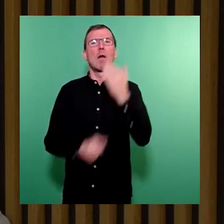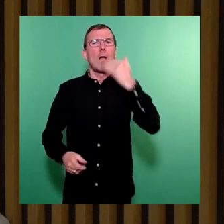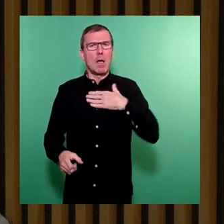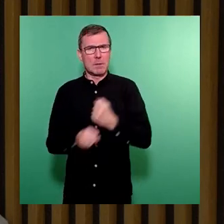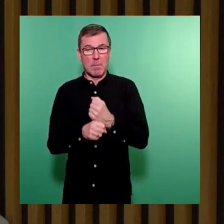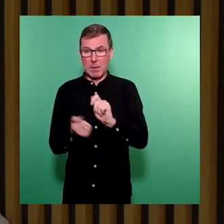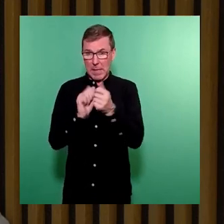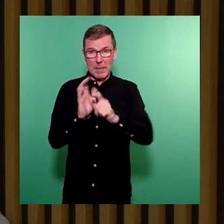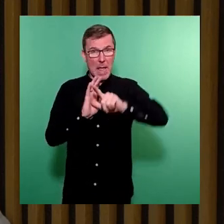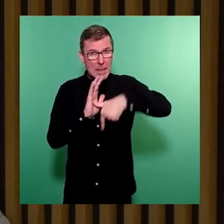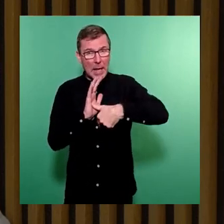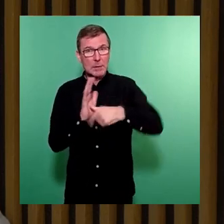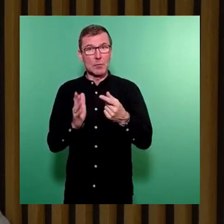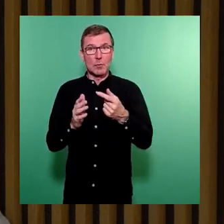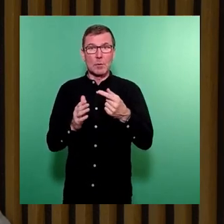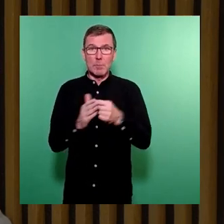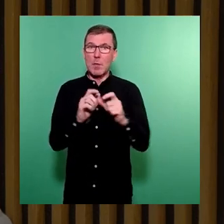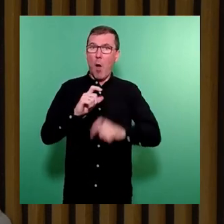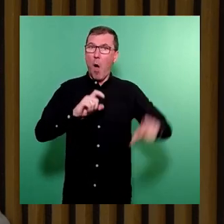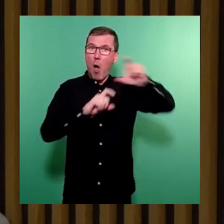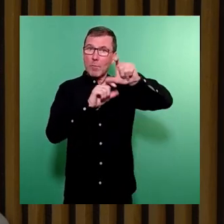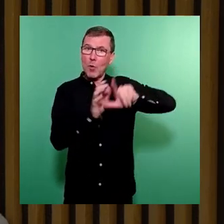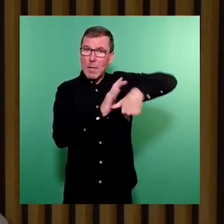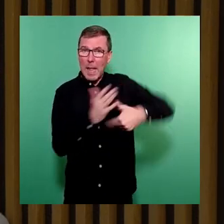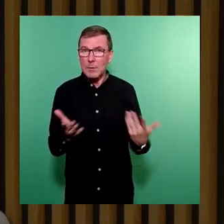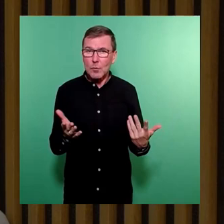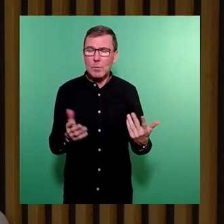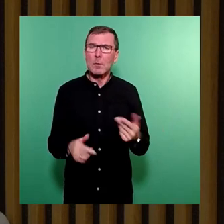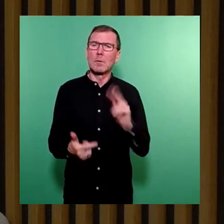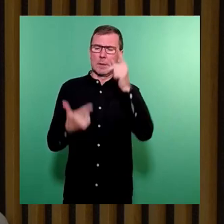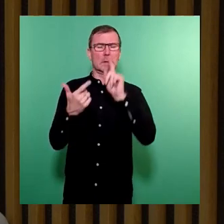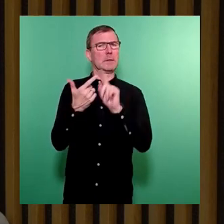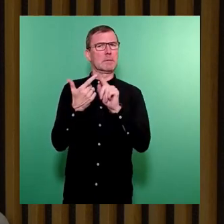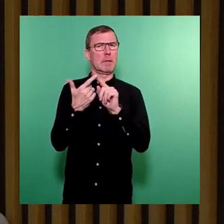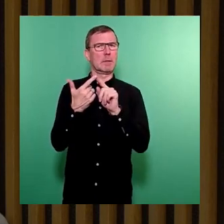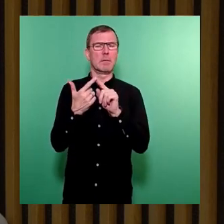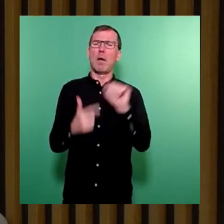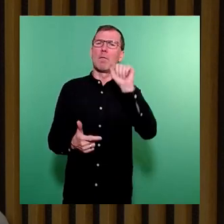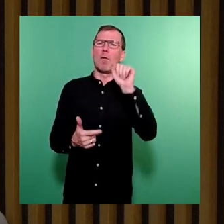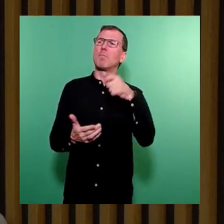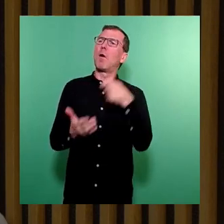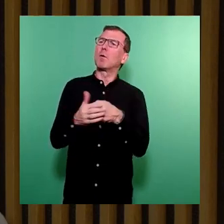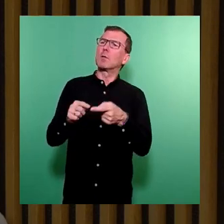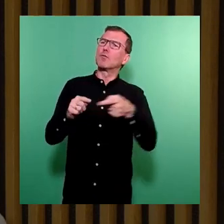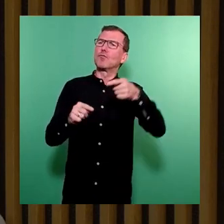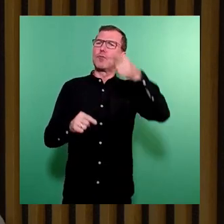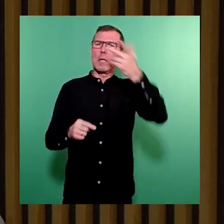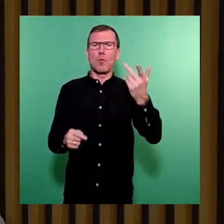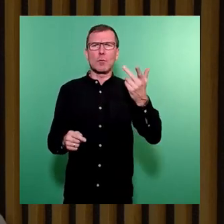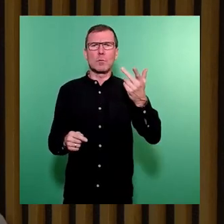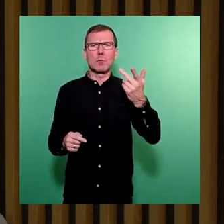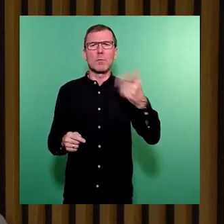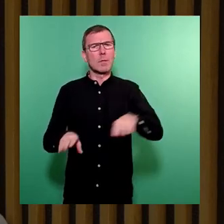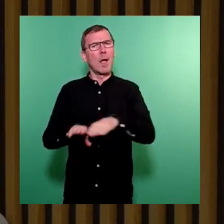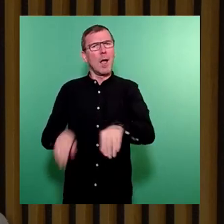Leistung im Zusammenhang mit den Optionsleistungen? Und zweitens dann, warum waren die Kostensteigerungen beziehungsweise die zugrunde